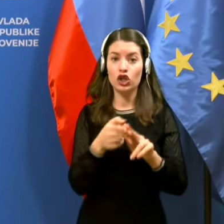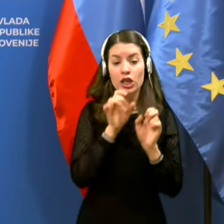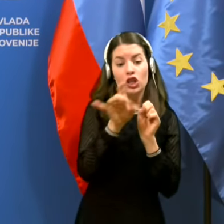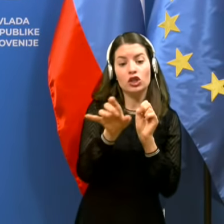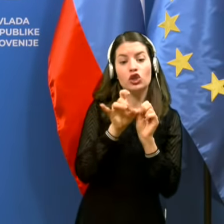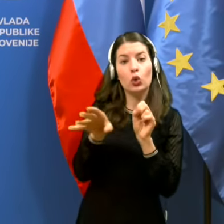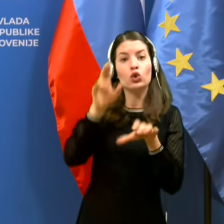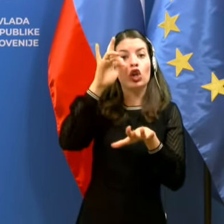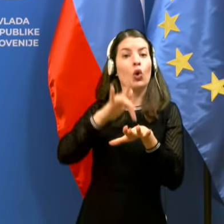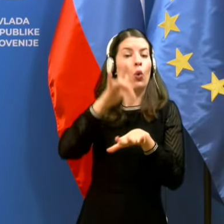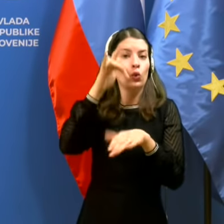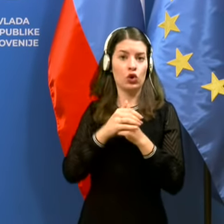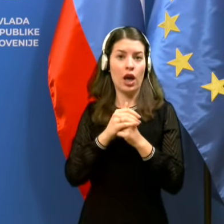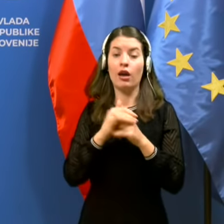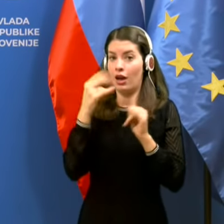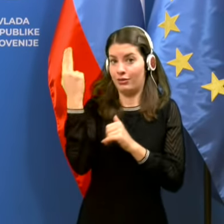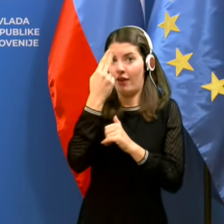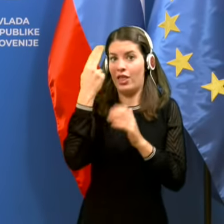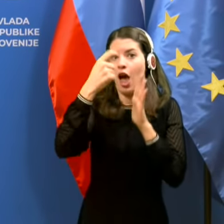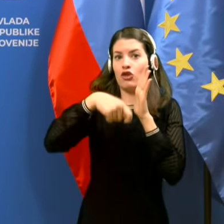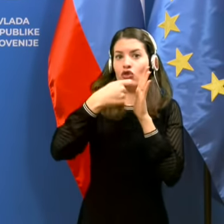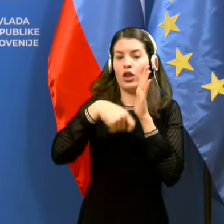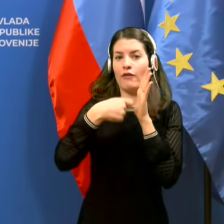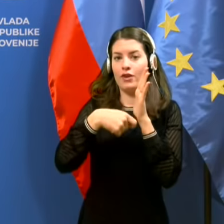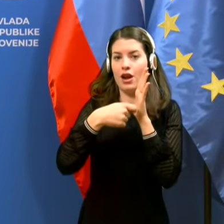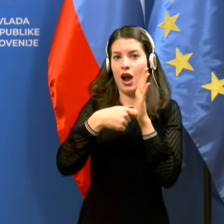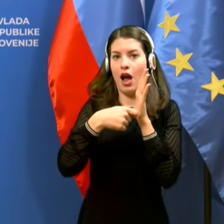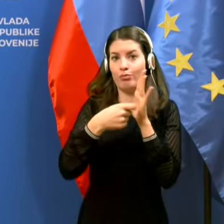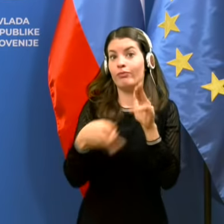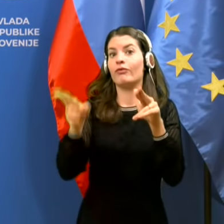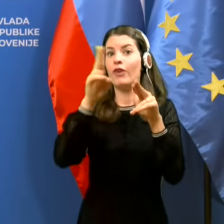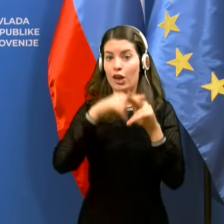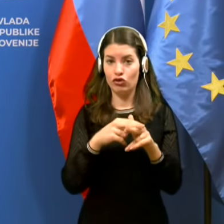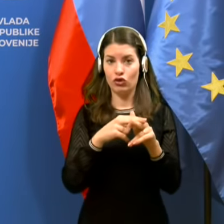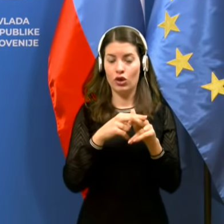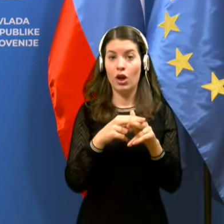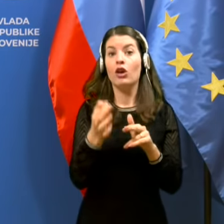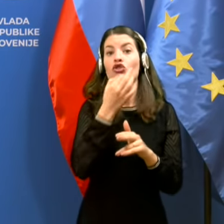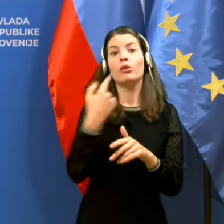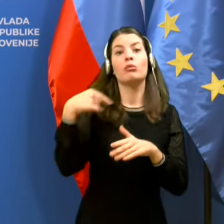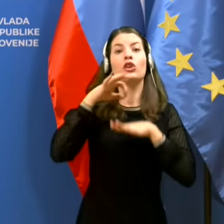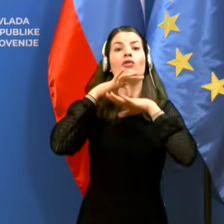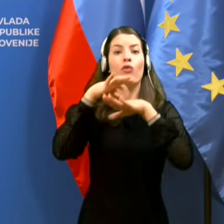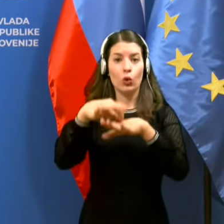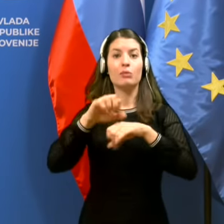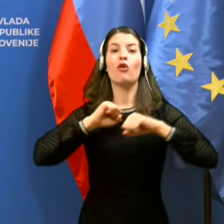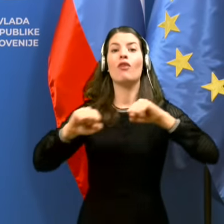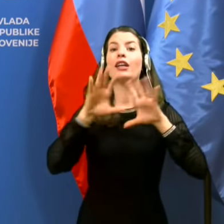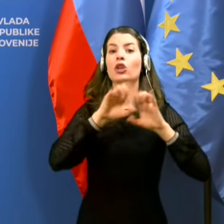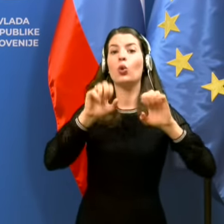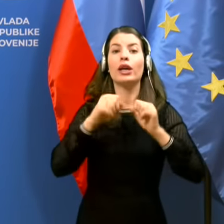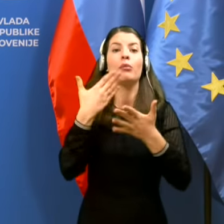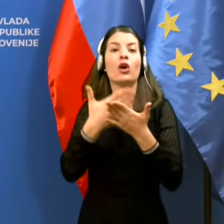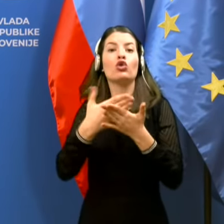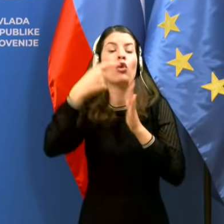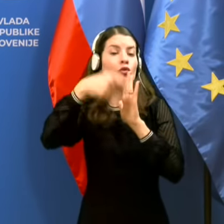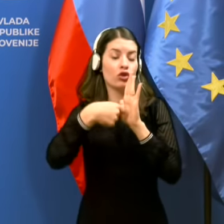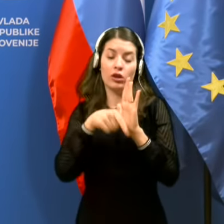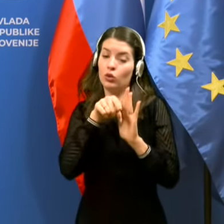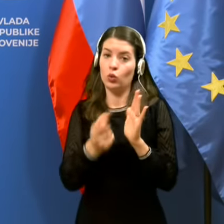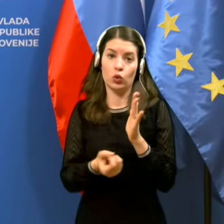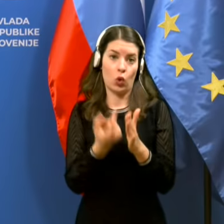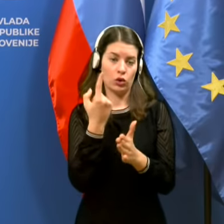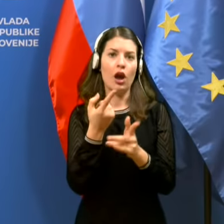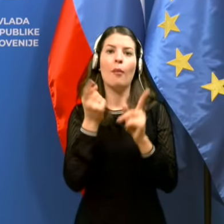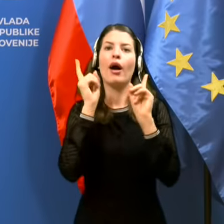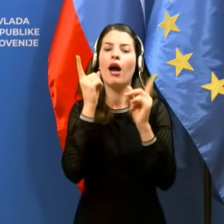številke so pač, če šofiramo neke nevladne ukrepe na podlagi incidence, to se bo zgodilo. Ampak zamislite se, kaj